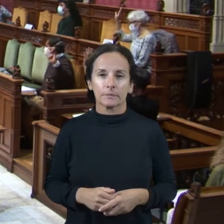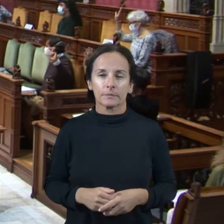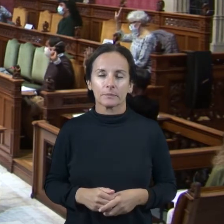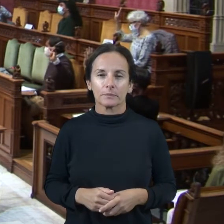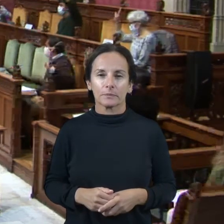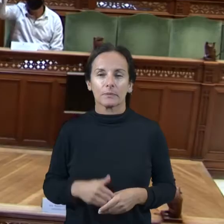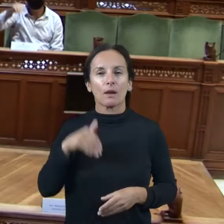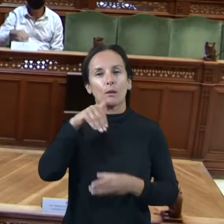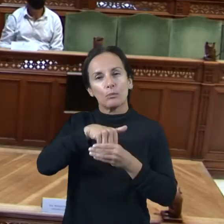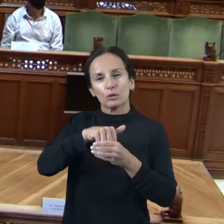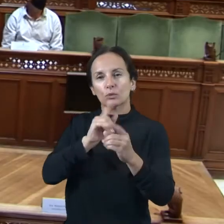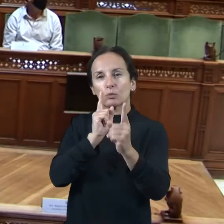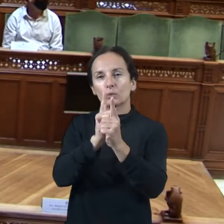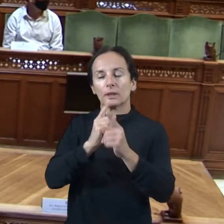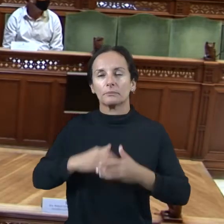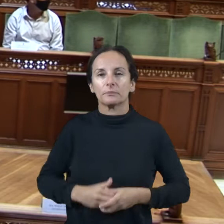Vots en contra?